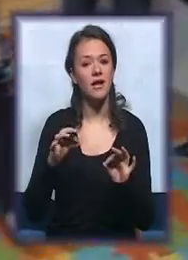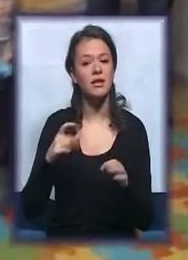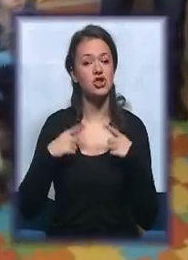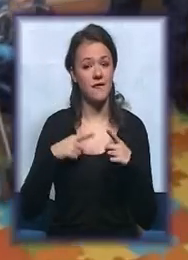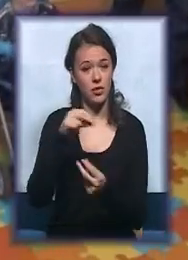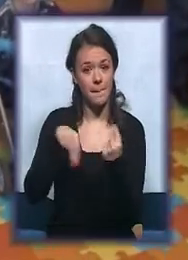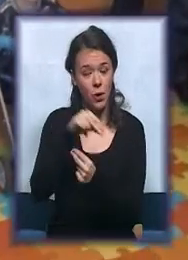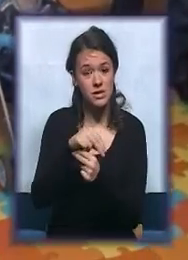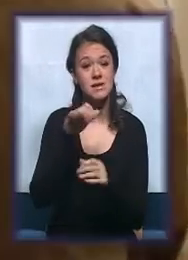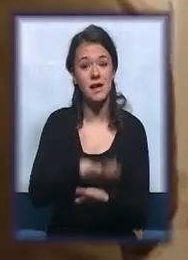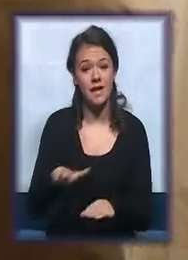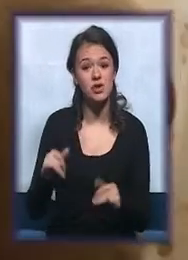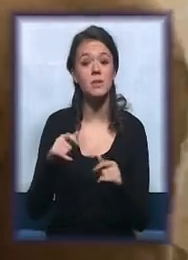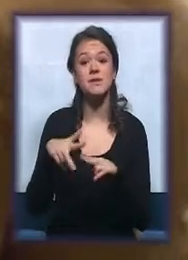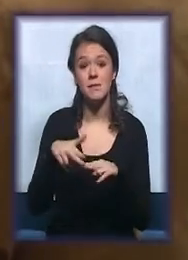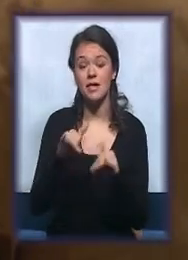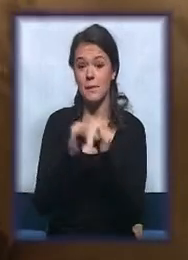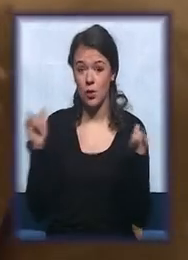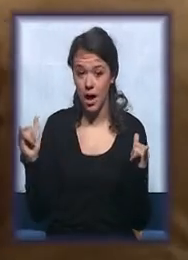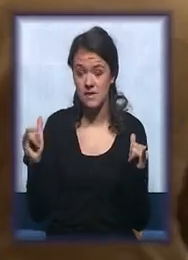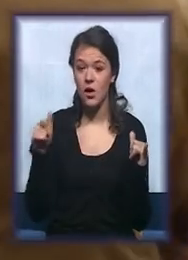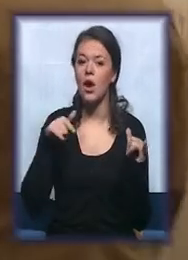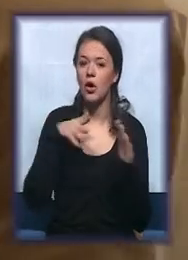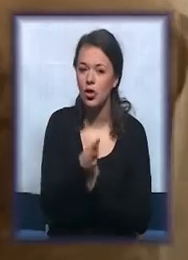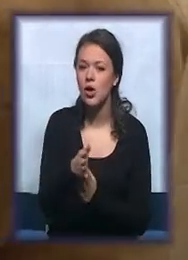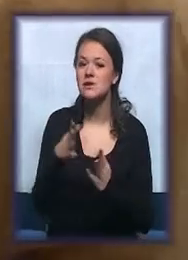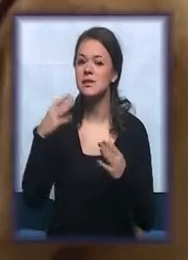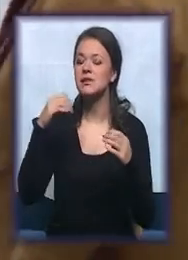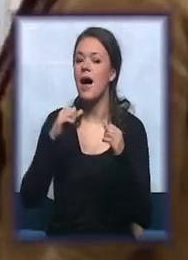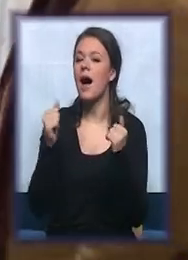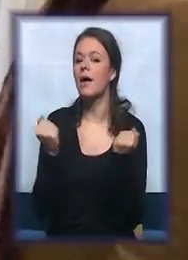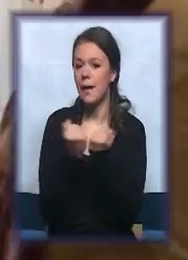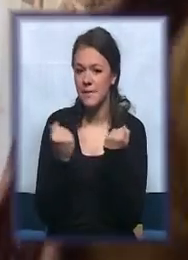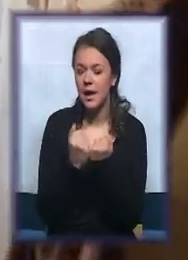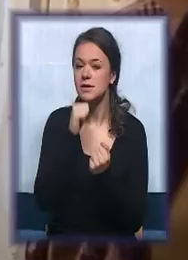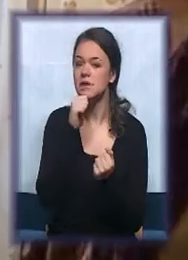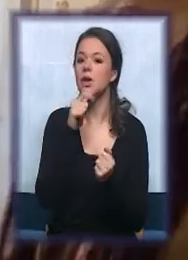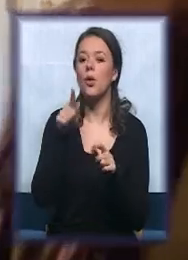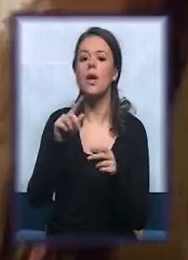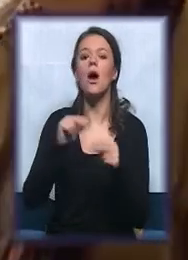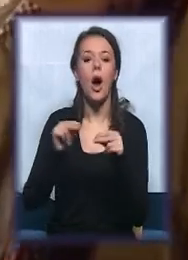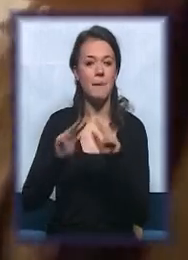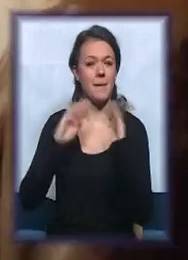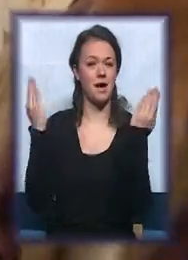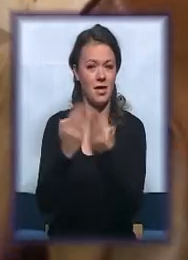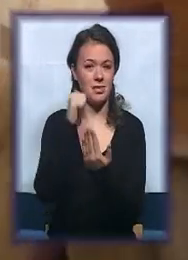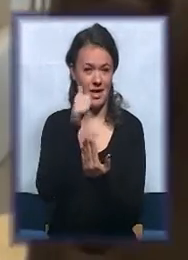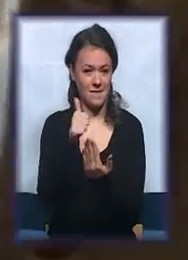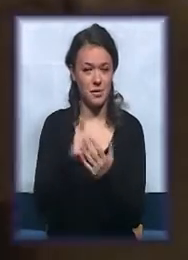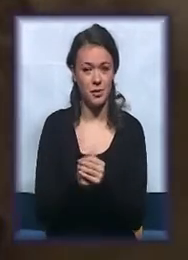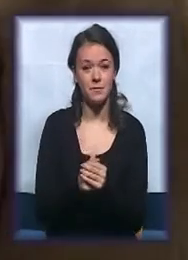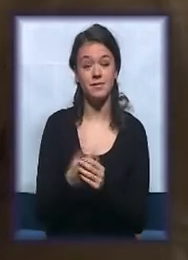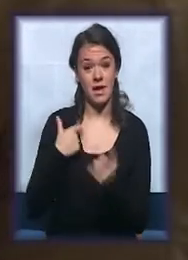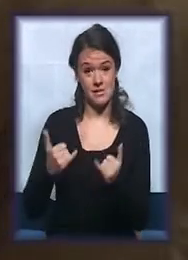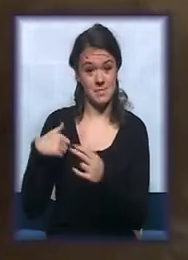porodica sa decom sa smetnjama u razvoju, kroz adaptaciju i opremanje dnevnog boravka za ovu decu. Upravo sam se vratio s